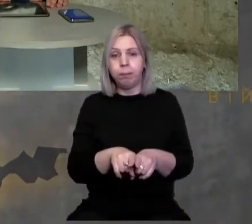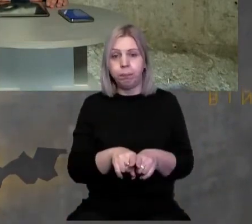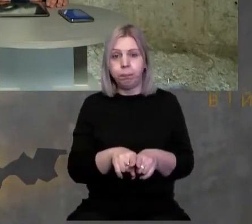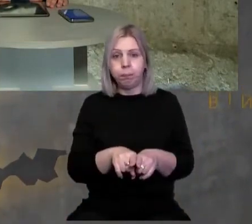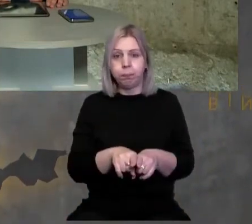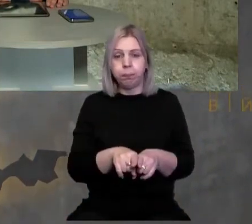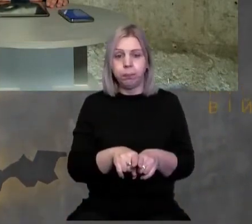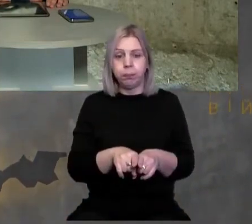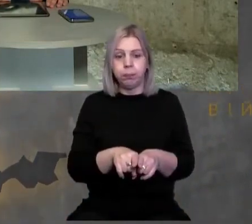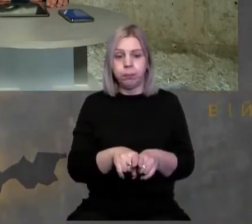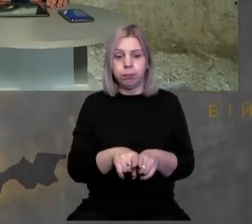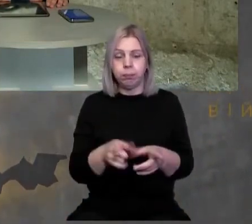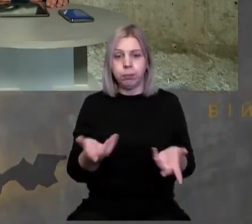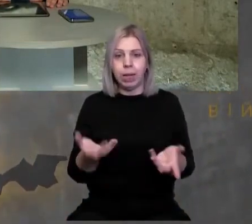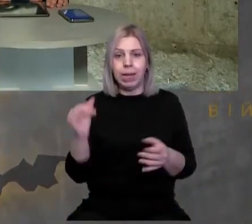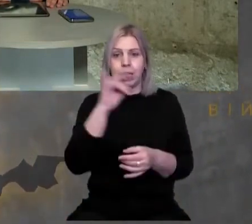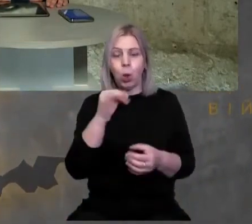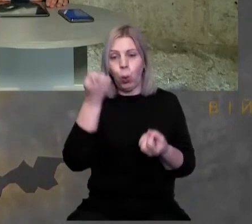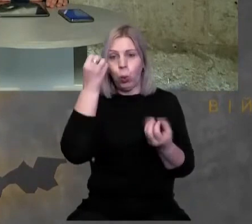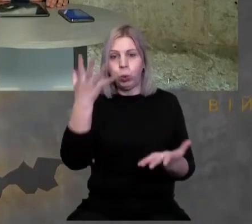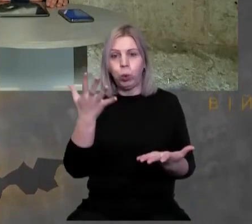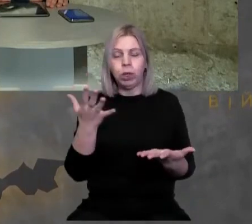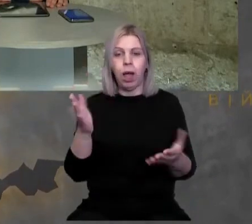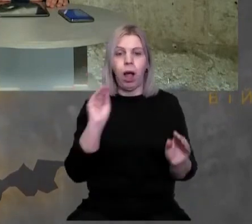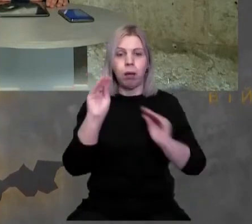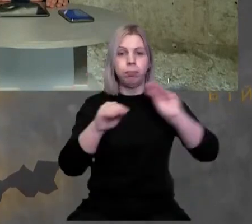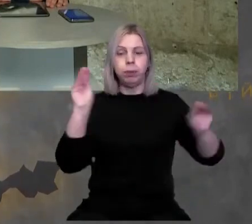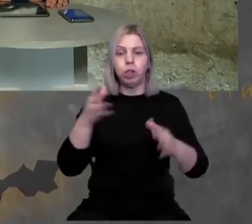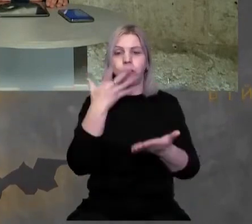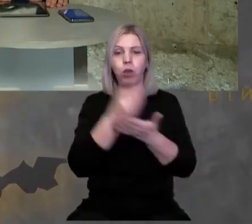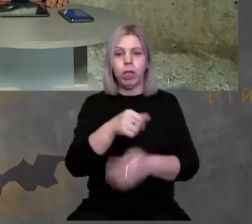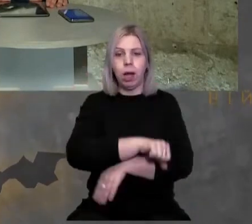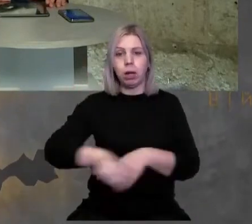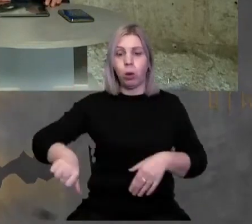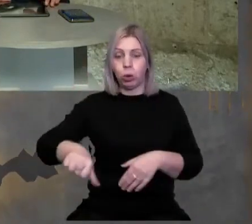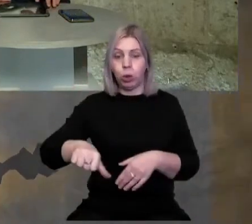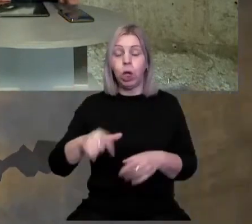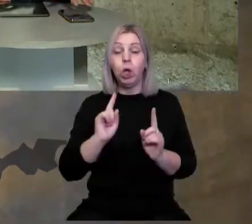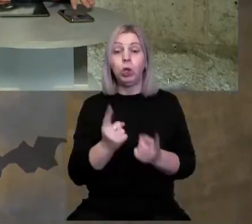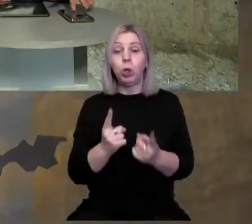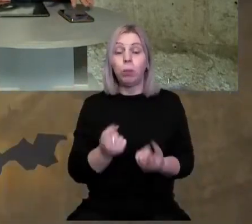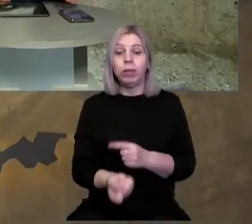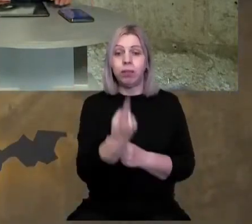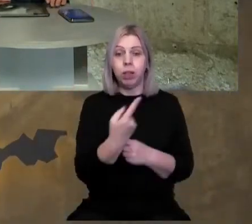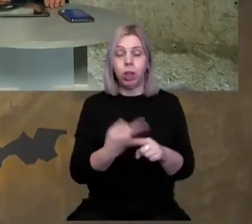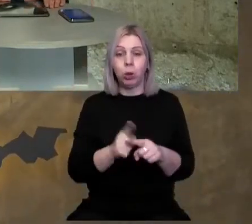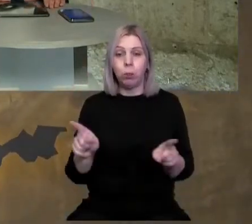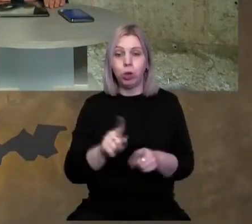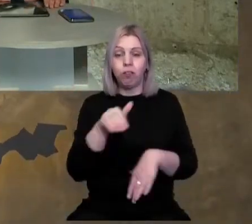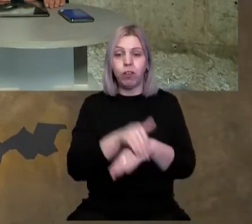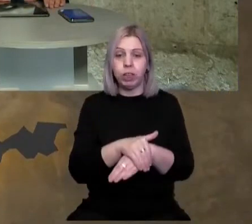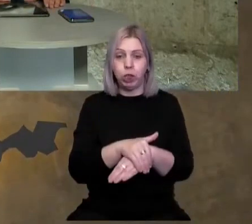історико-культурна демаркація своїх кордонів. Чому вони з'явилися? Тому що,